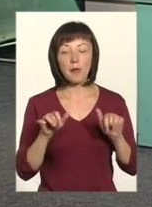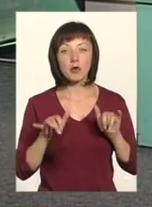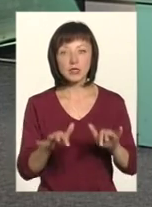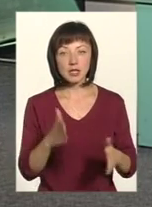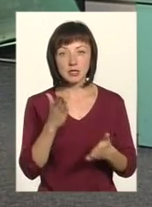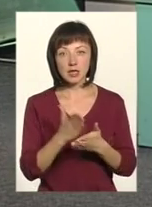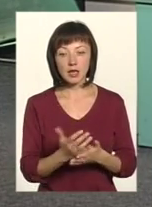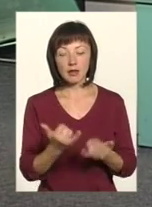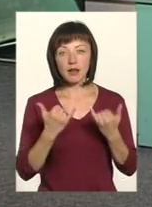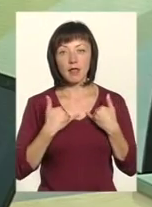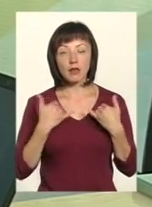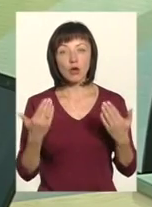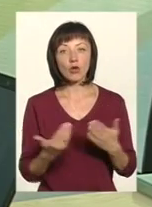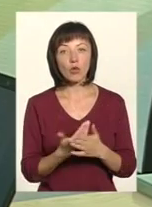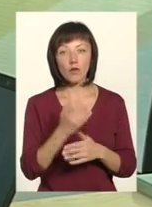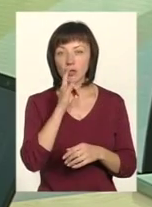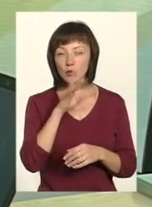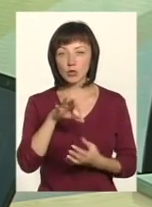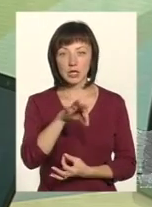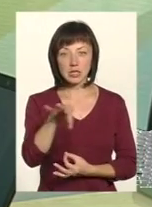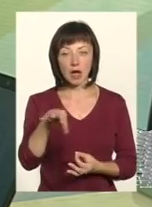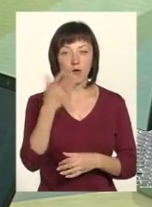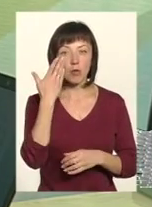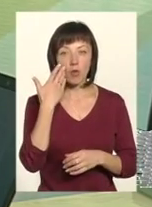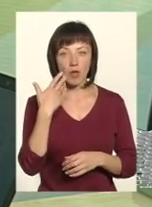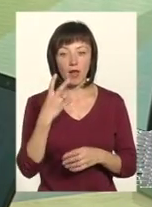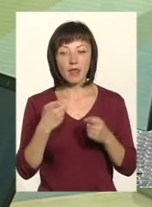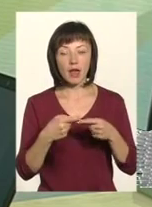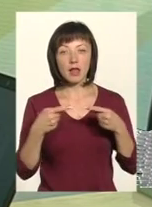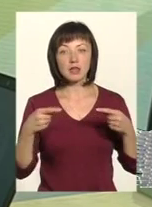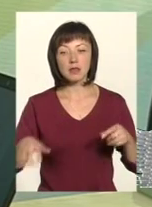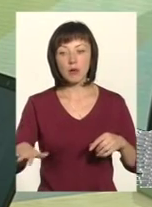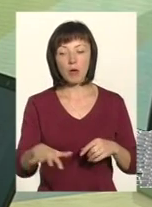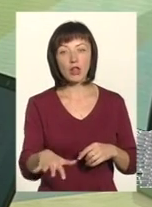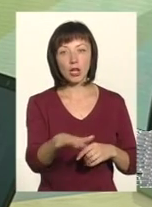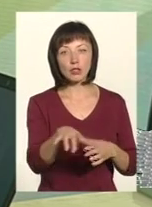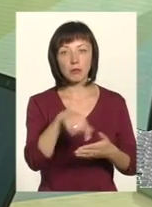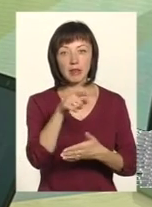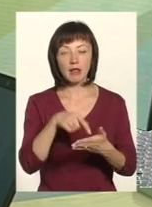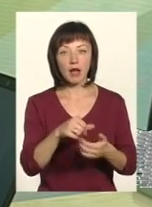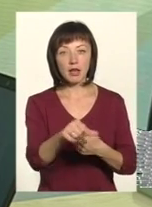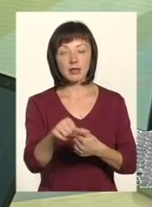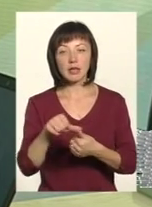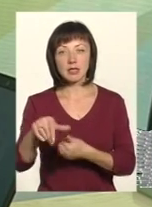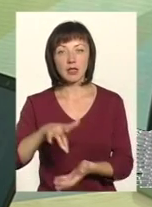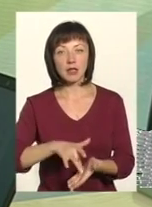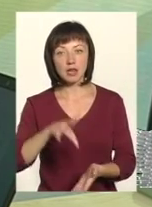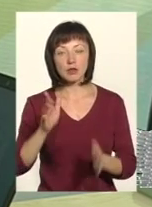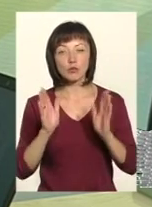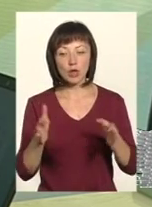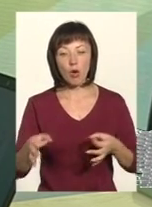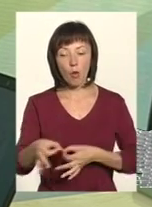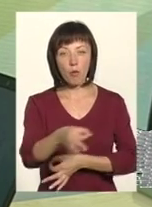є для нас новим, він не буде зайвим, коли на різних майданчиках питання децентралізації буде